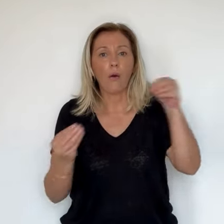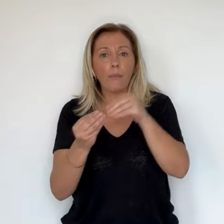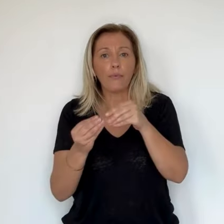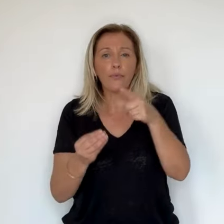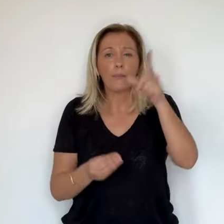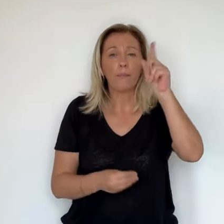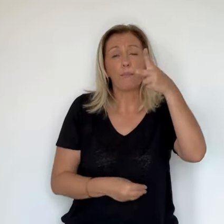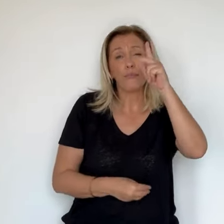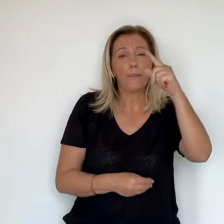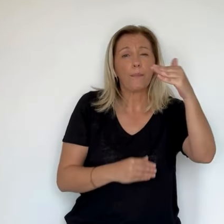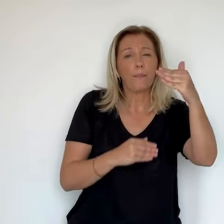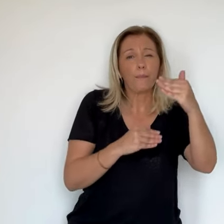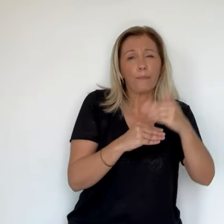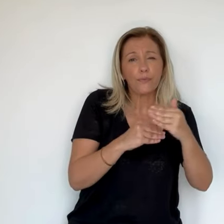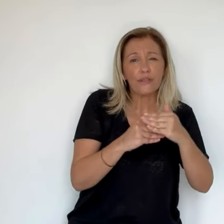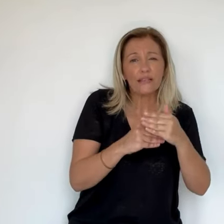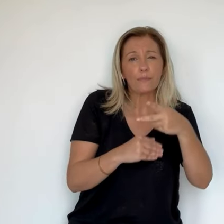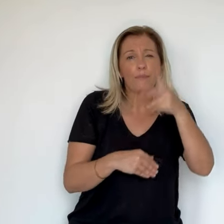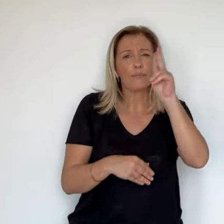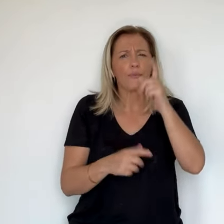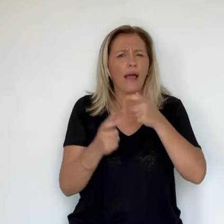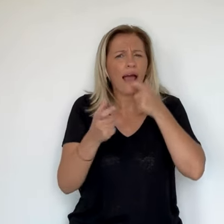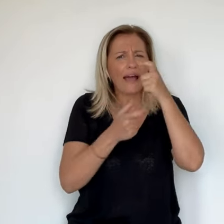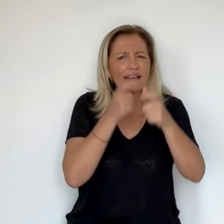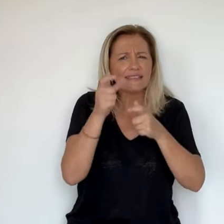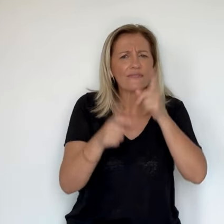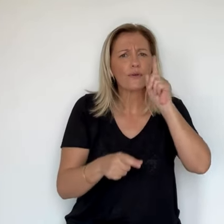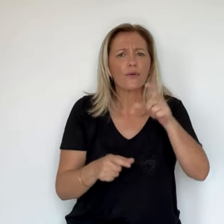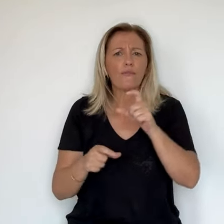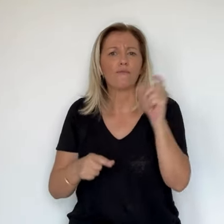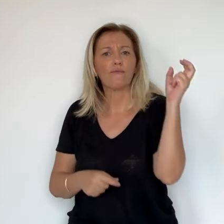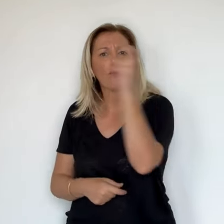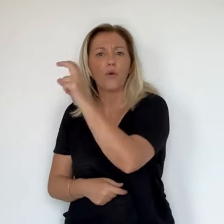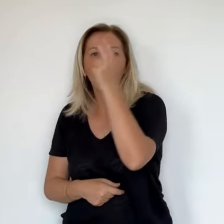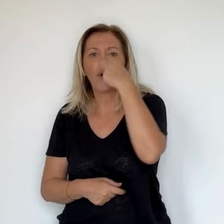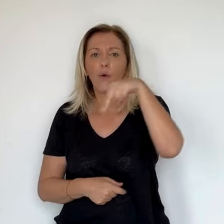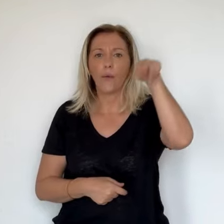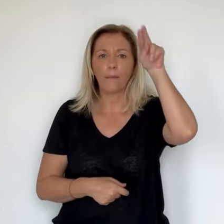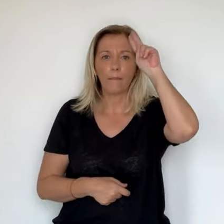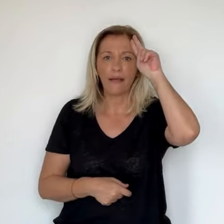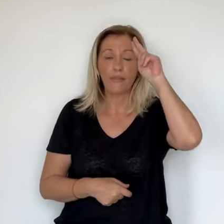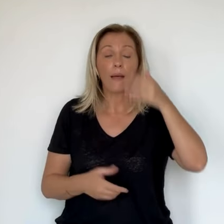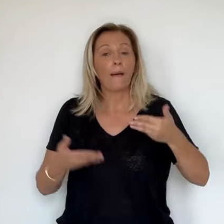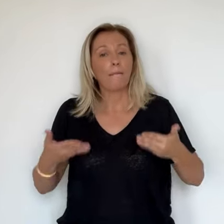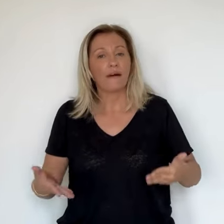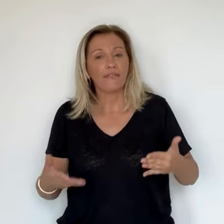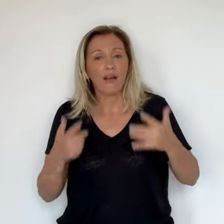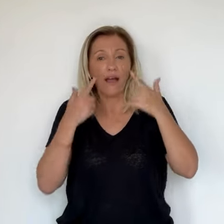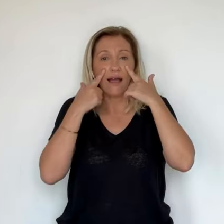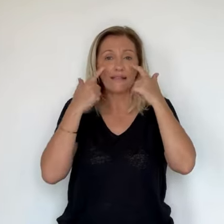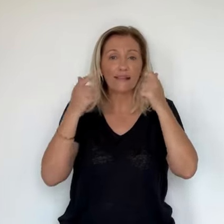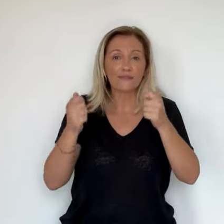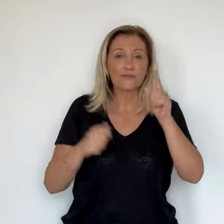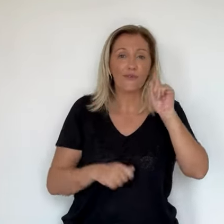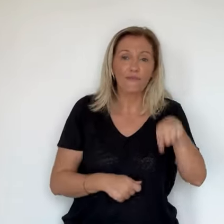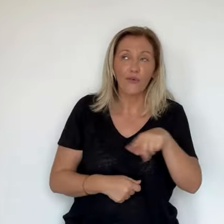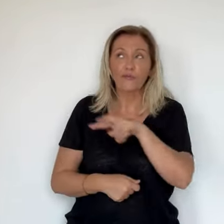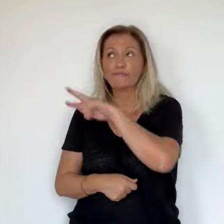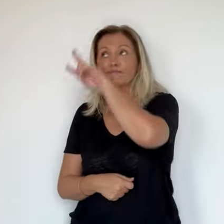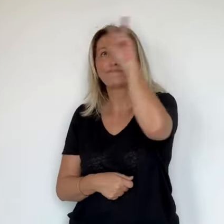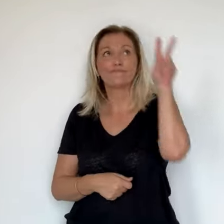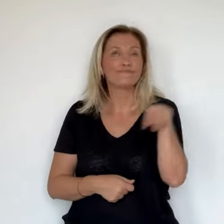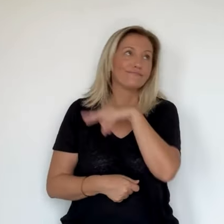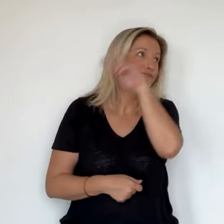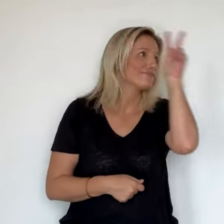d'une abeille et le nuisible est même un peu plus petit que son cousin européen. Il est en revanche plus rapide et peut se montrer également plus